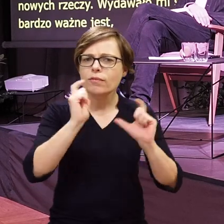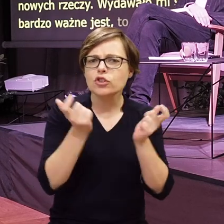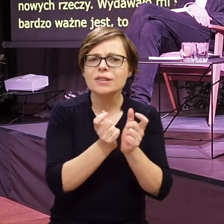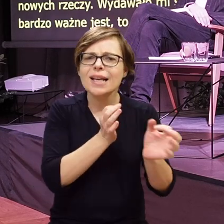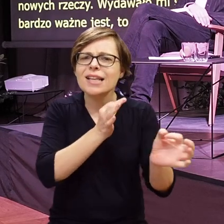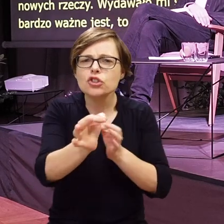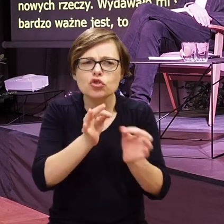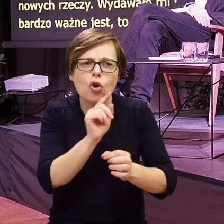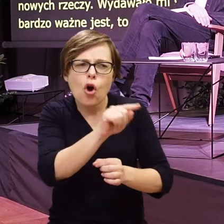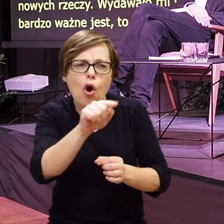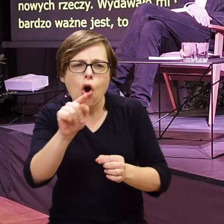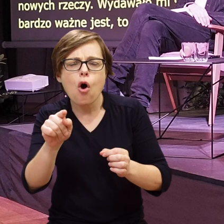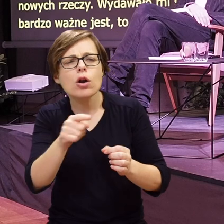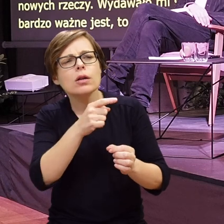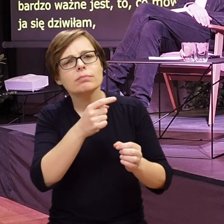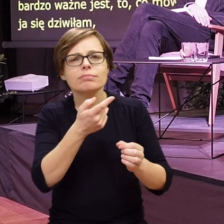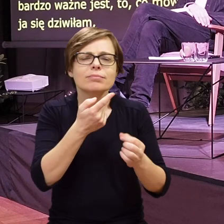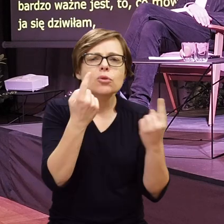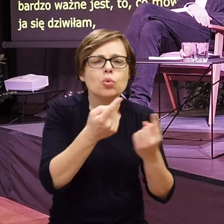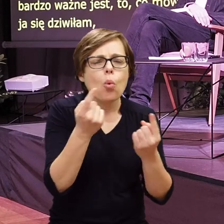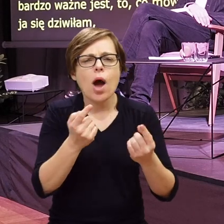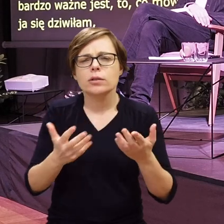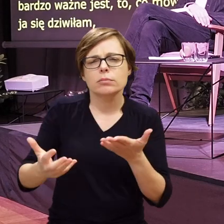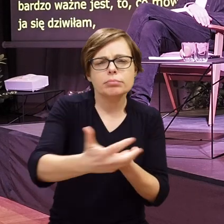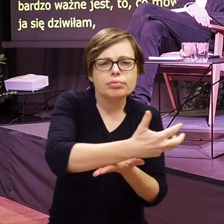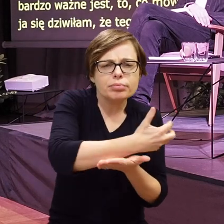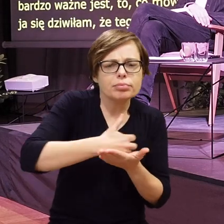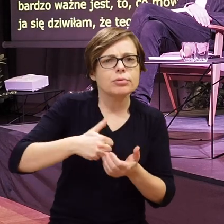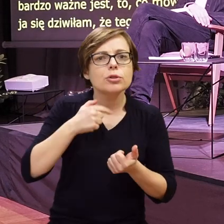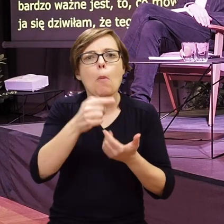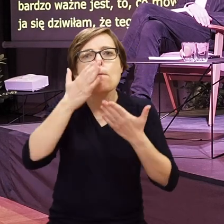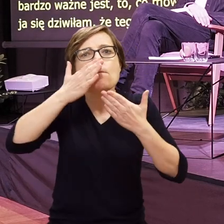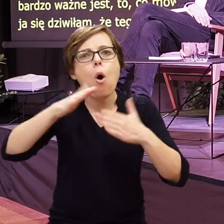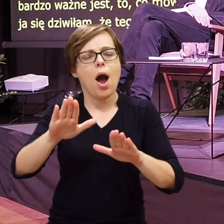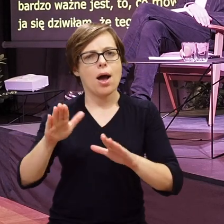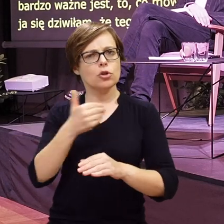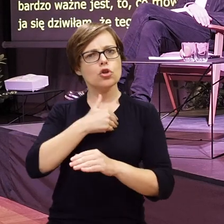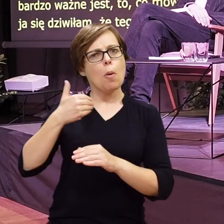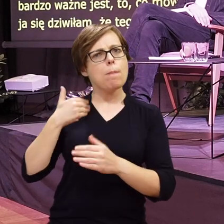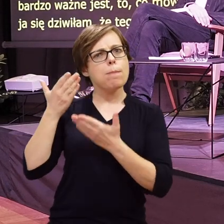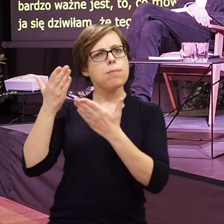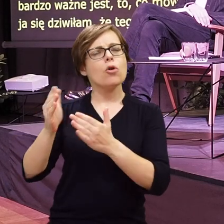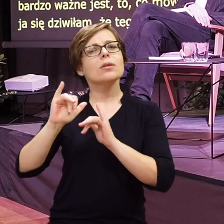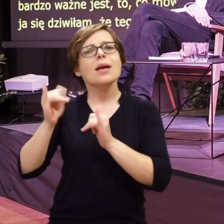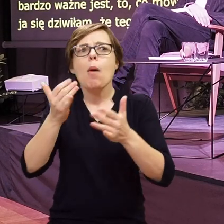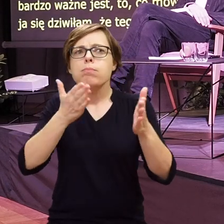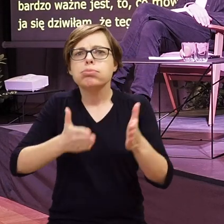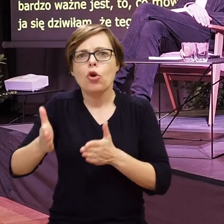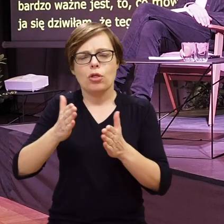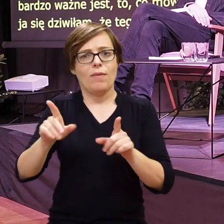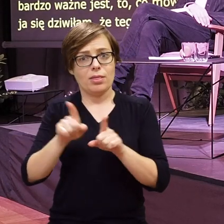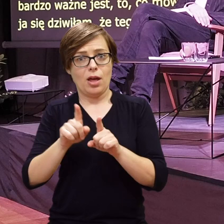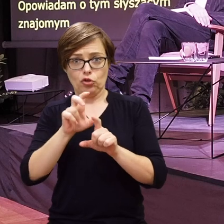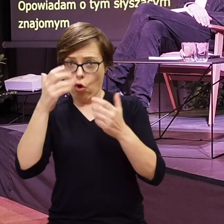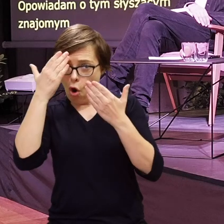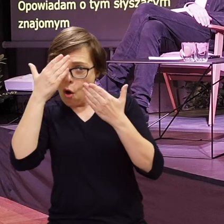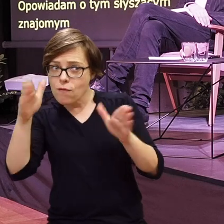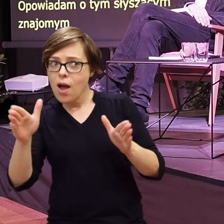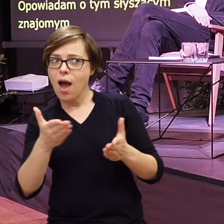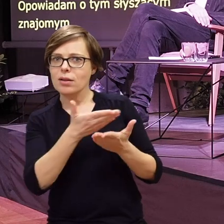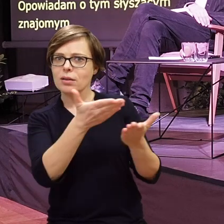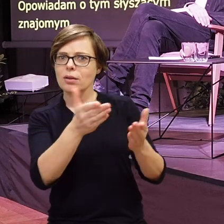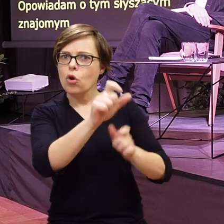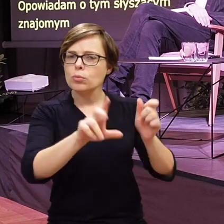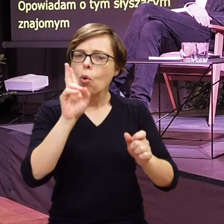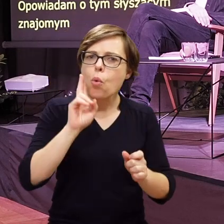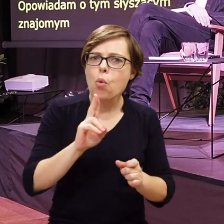pokazujących, jak nasz kraj przygotował się, na ile jest otwarty na osoby głuche i na polski język